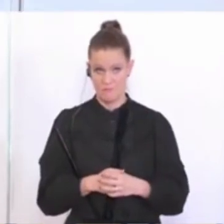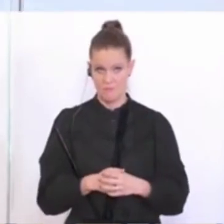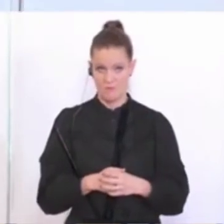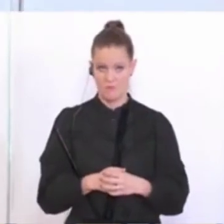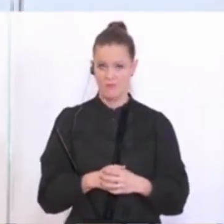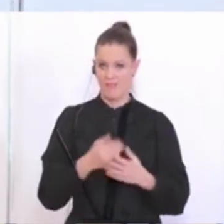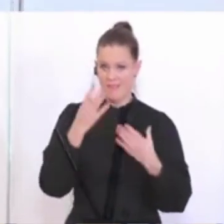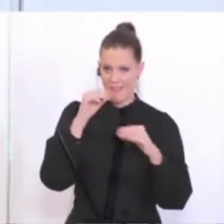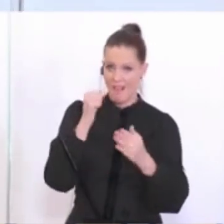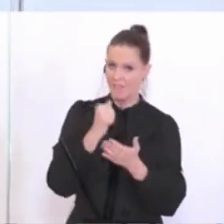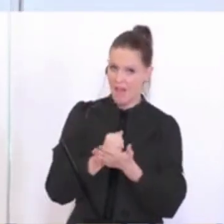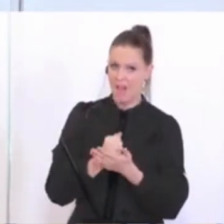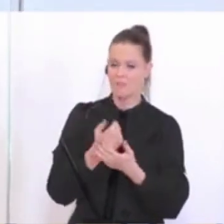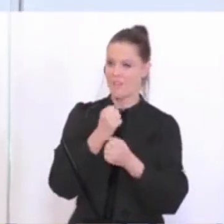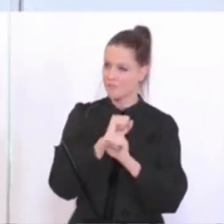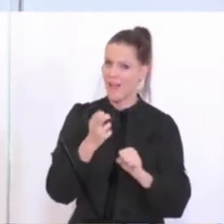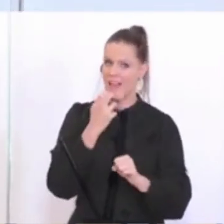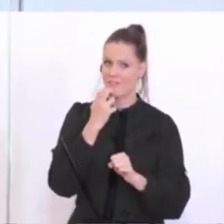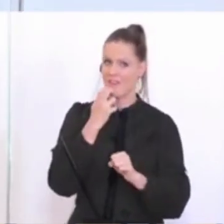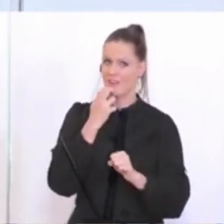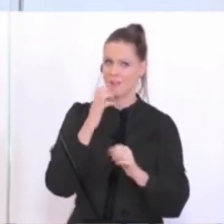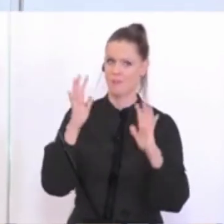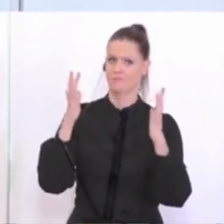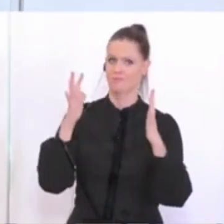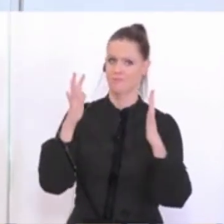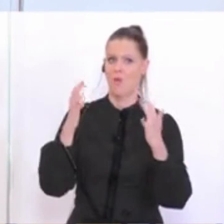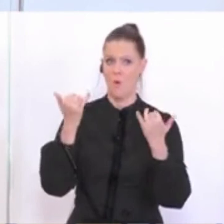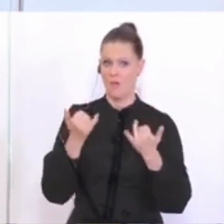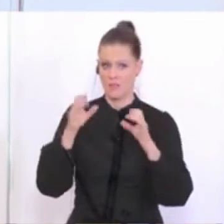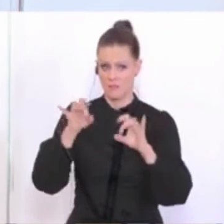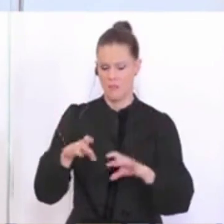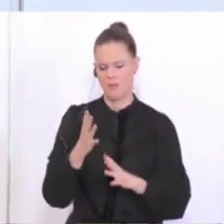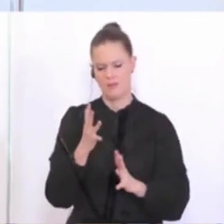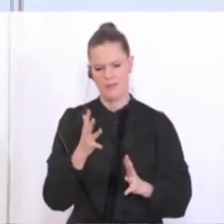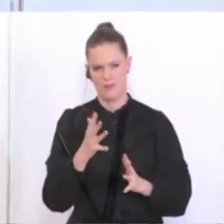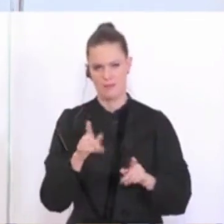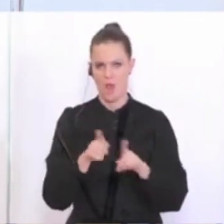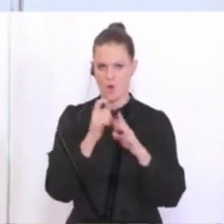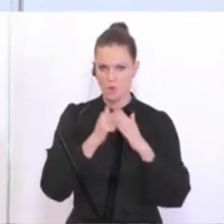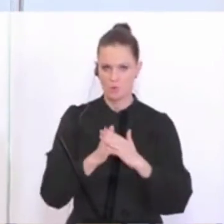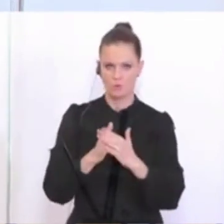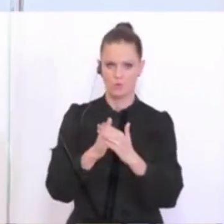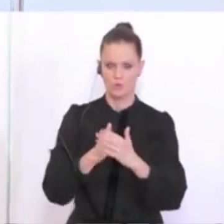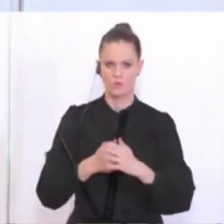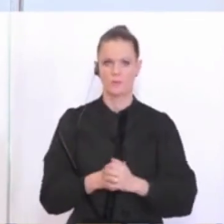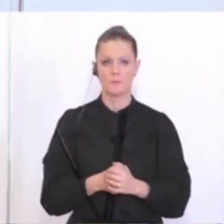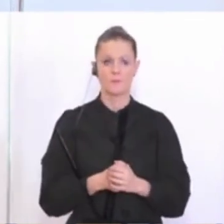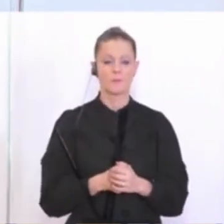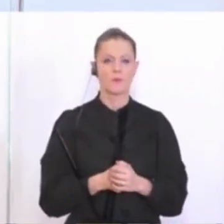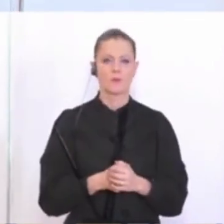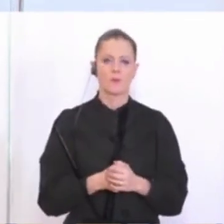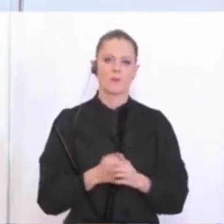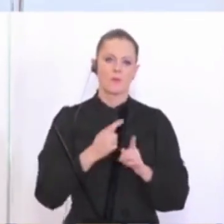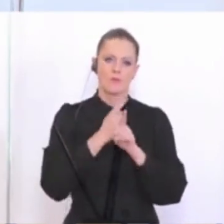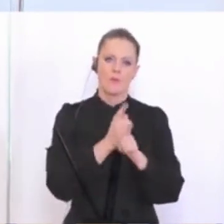auch das Ehrenamt und die Freiwilligkeit immer hochleben. Und in der Folge könnte dann mit